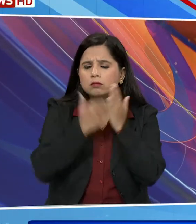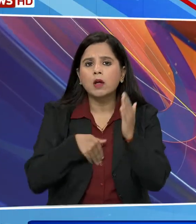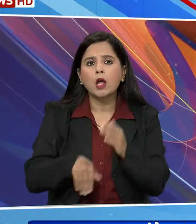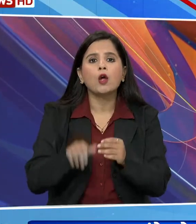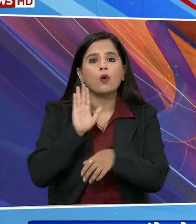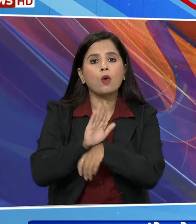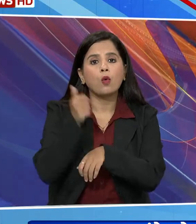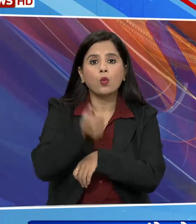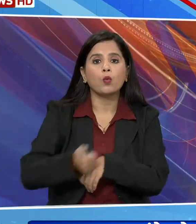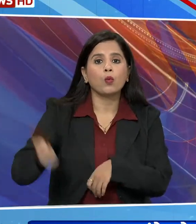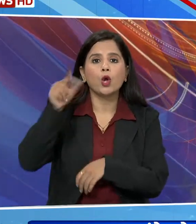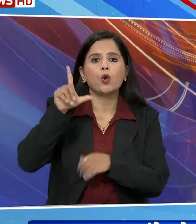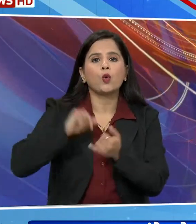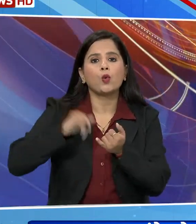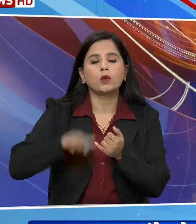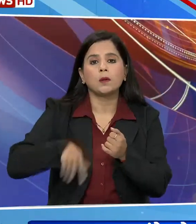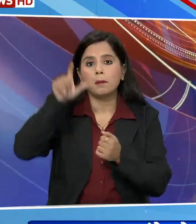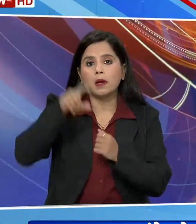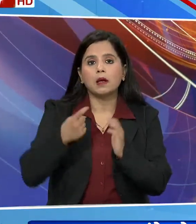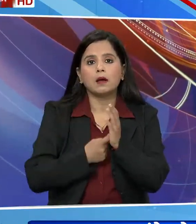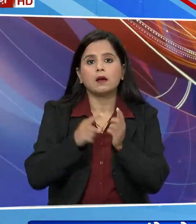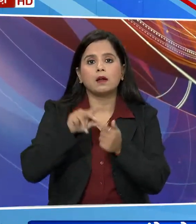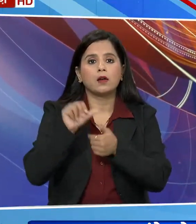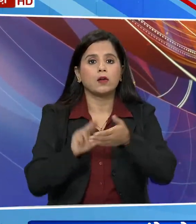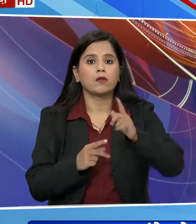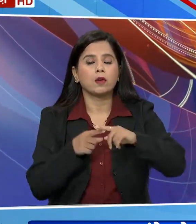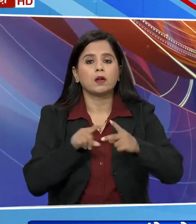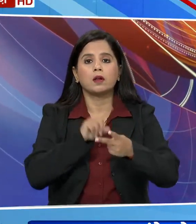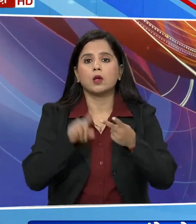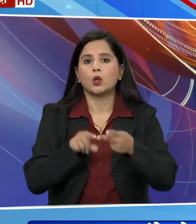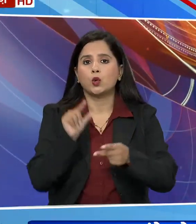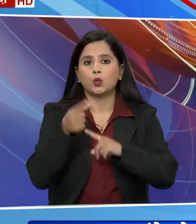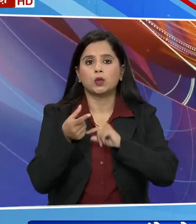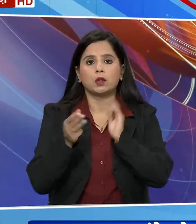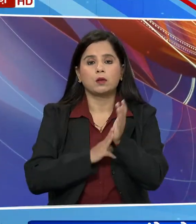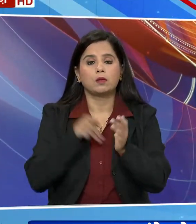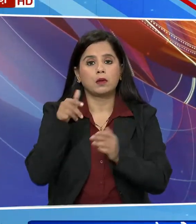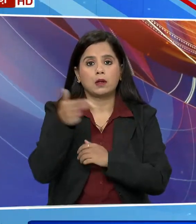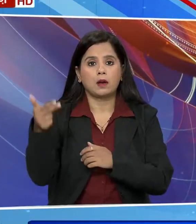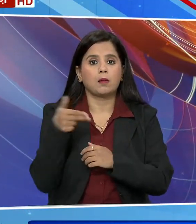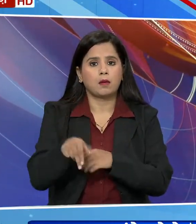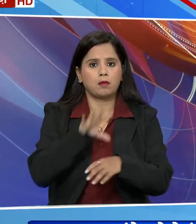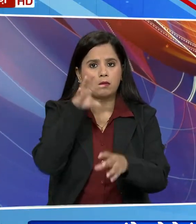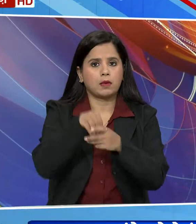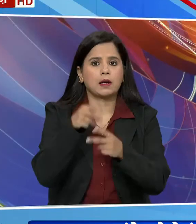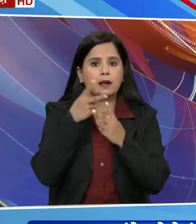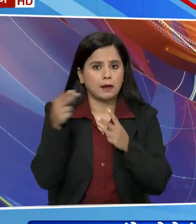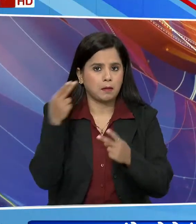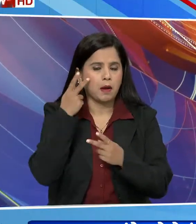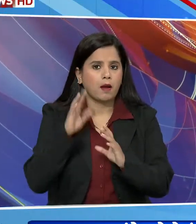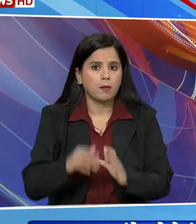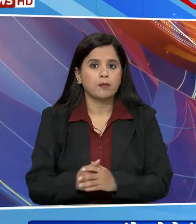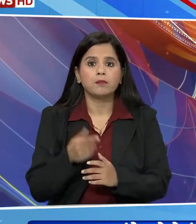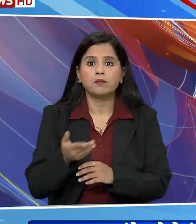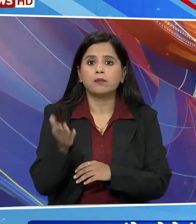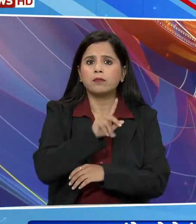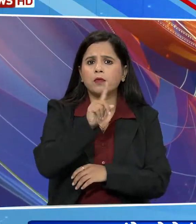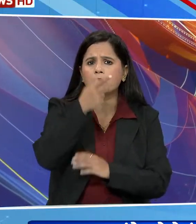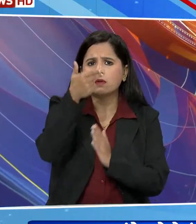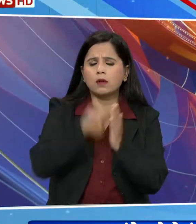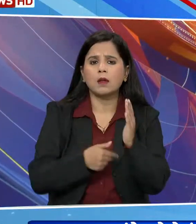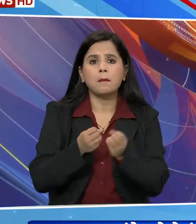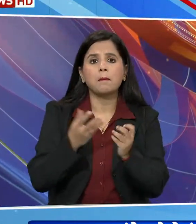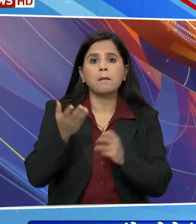अधियाक्षु और लोकसभा सांसत रेवंत रेड़ी और सांसत उत्तम कुमार रेड़ी का नाम शामिल है पहली सूची में कई